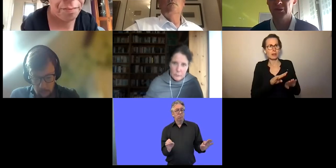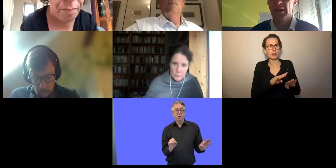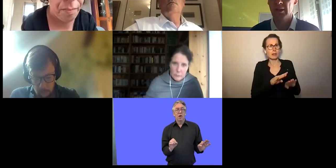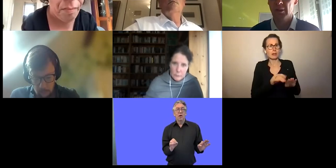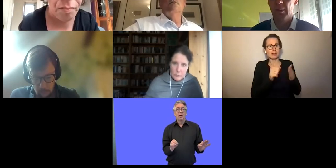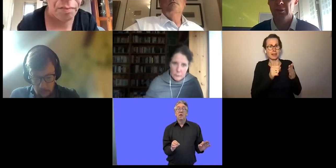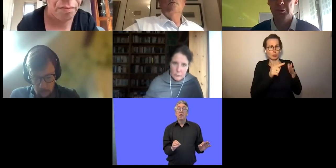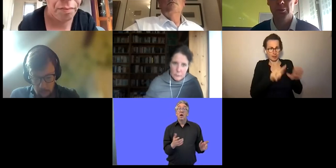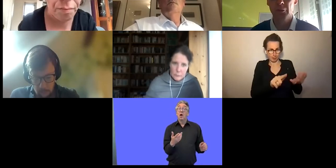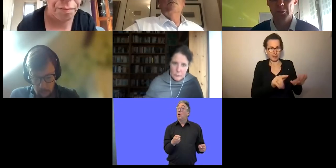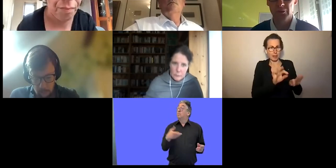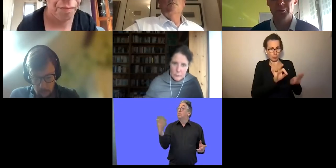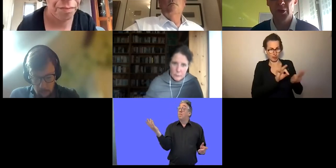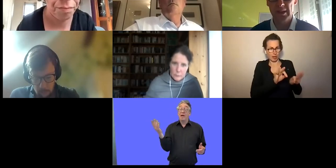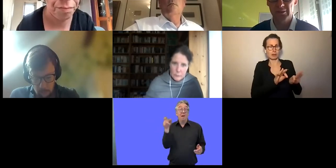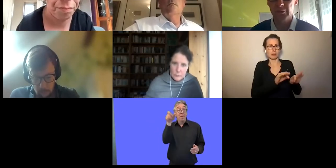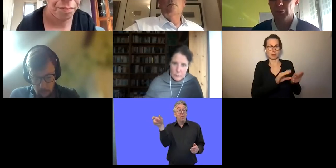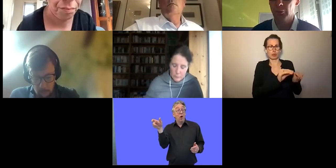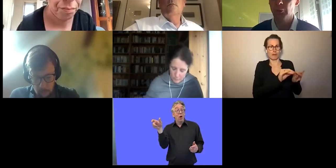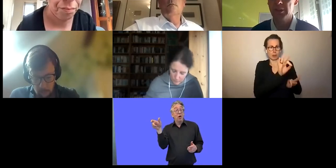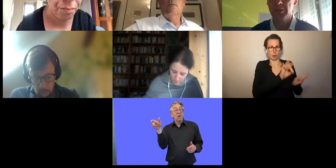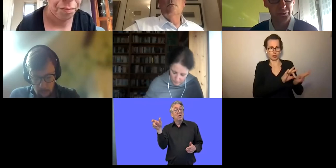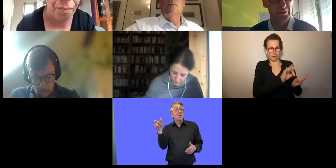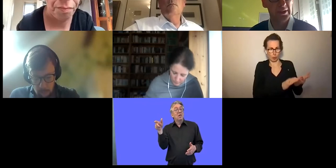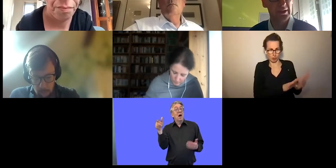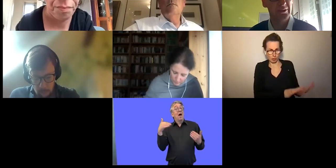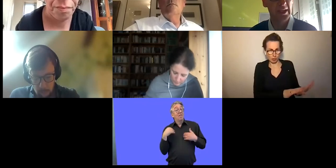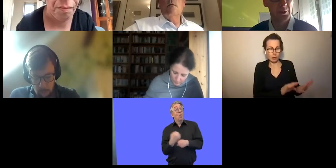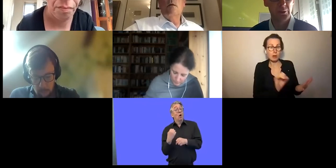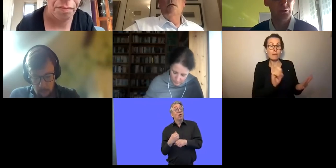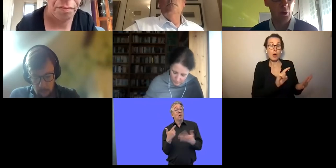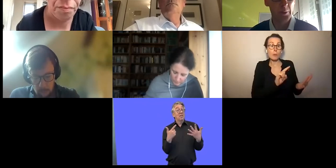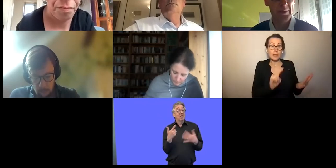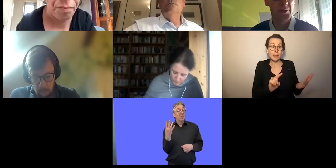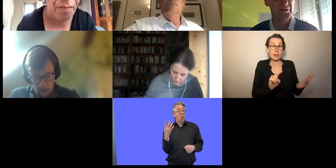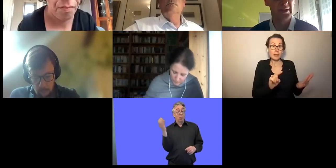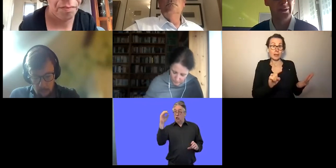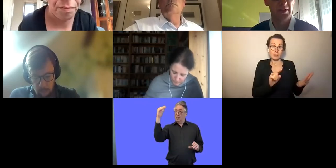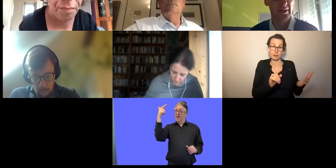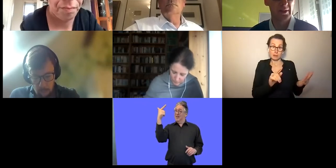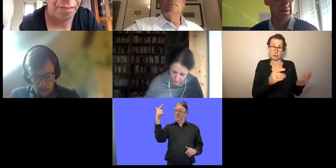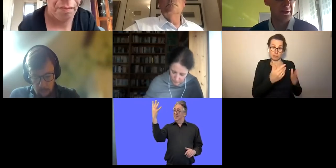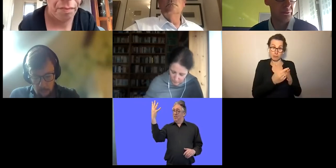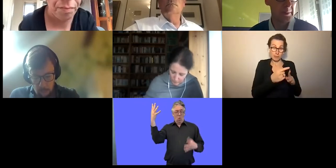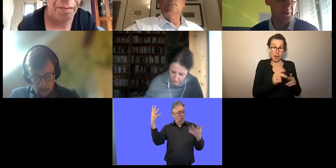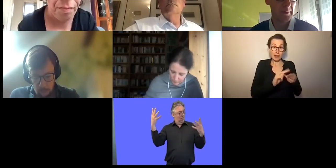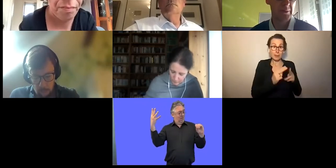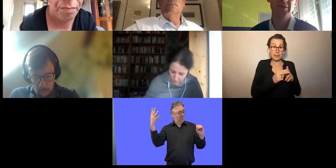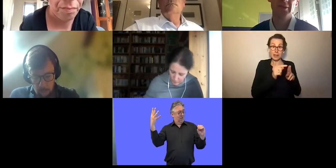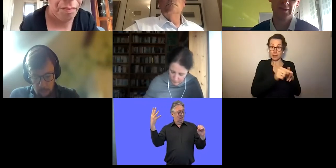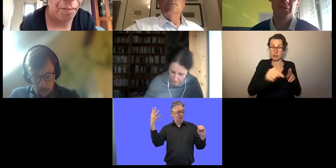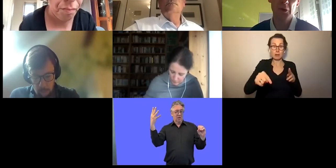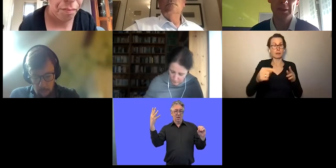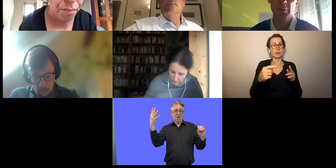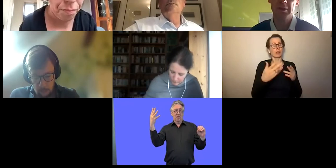wir haben eine Beschäftigungsquote von 50 Prozent für Menschen mit Behinderungen, 75 Prozent für Menschen ohne Behinderungen. Wir könnten auch allen Mitgliedstaaten